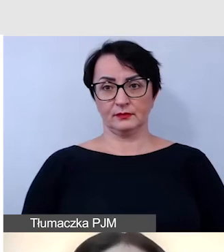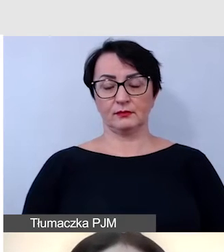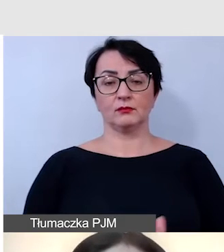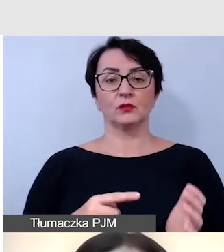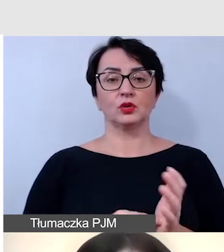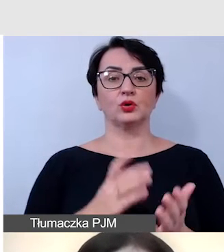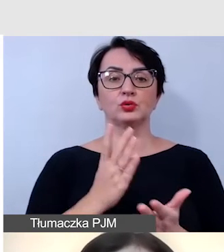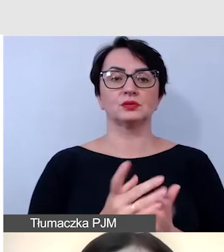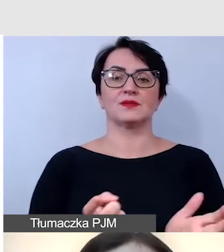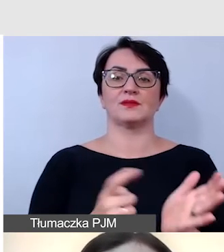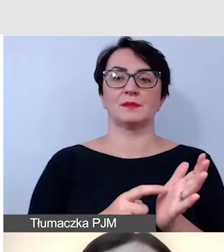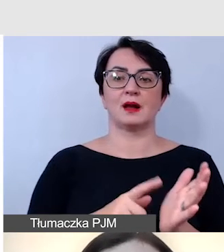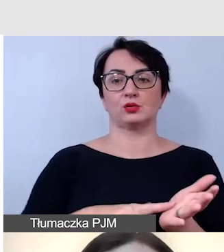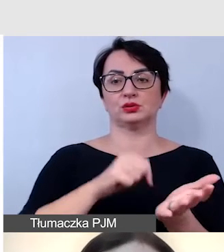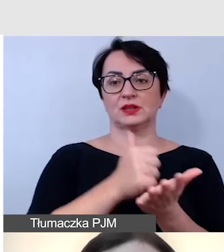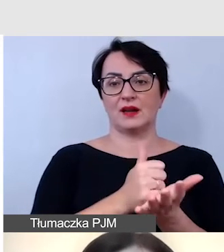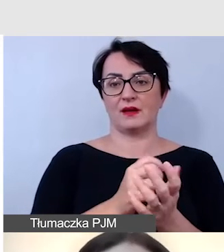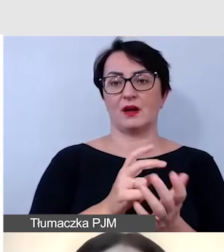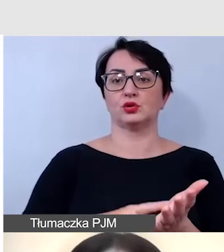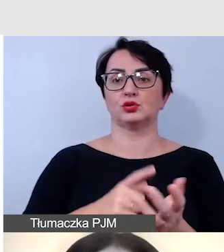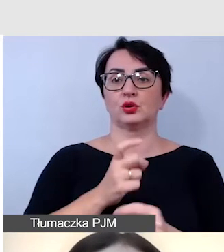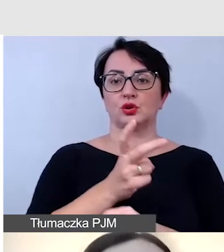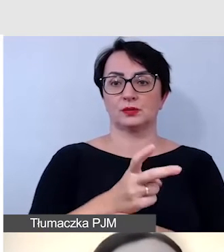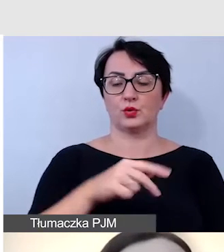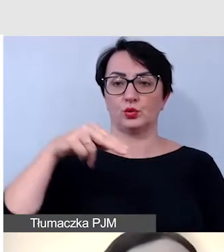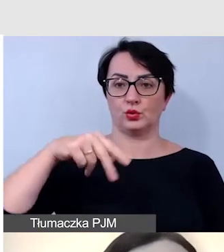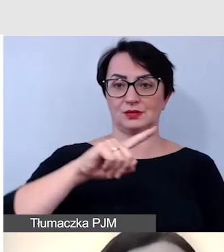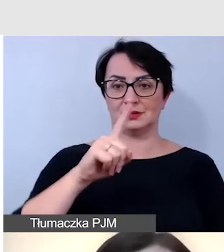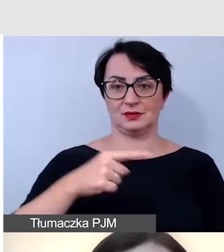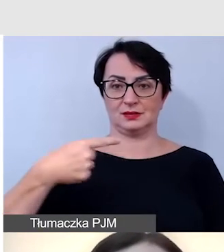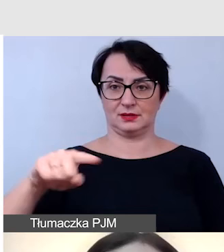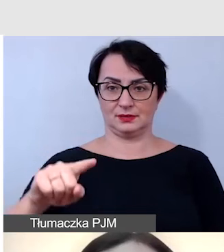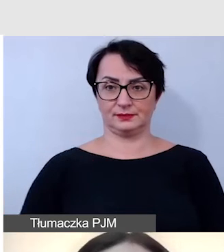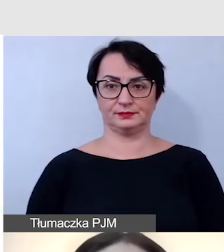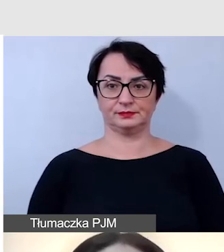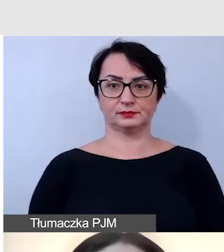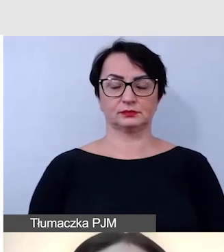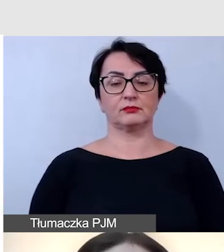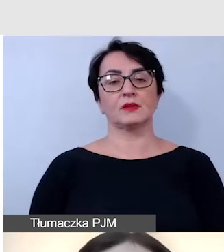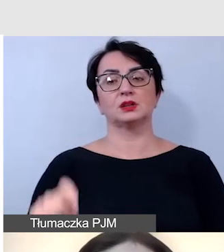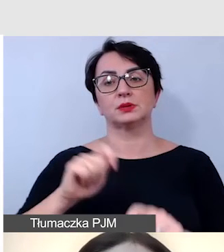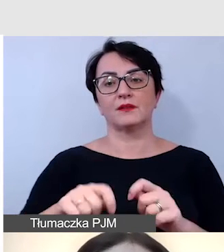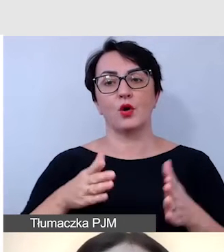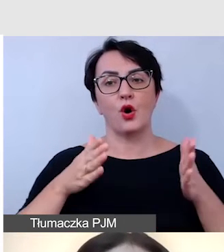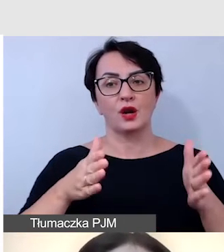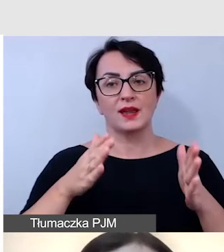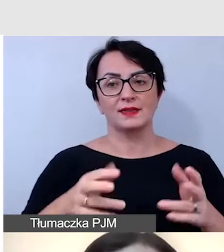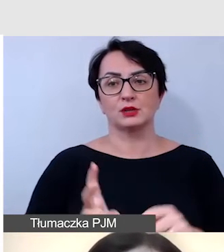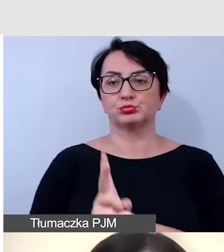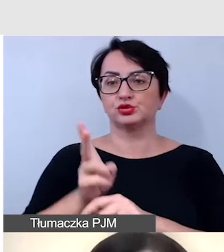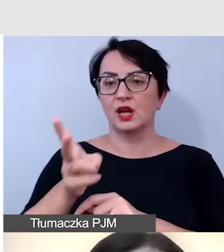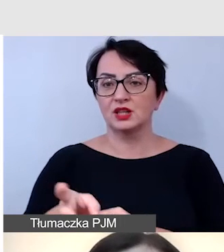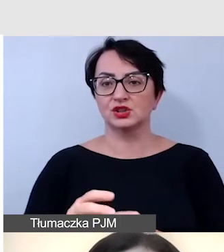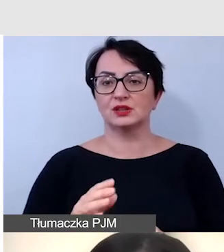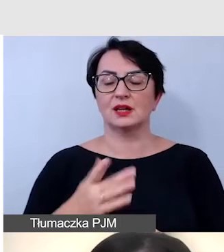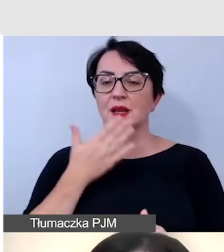rzeczy wymagane ustawą UZD. Sprawdzamy, czy korytarze przejścia są wolne od barier poziomych,